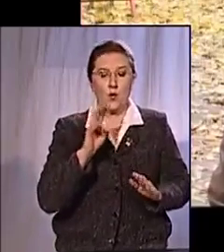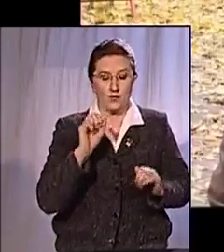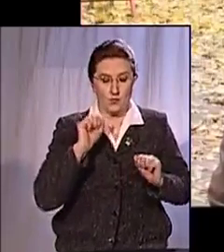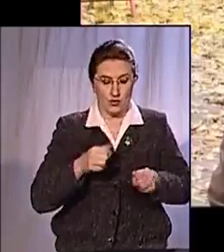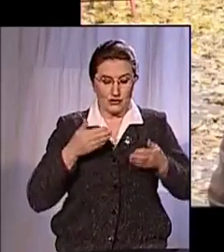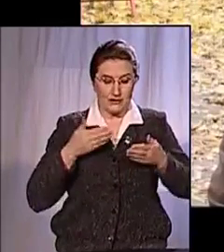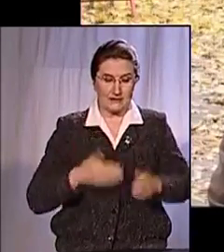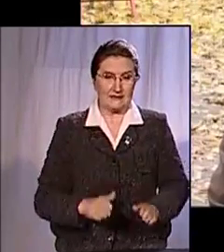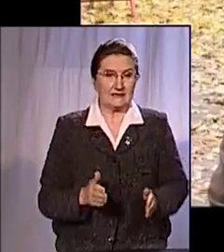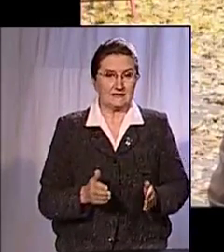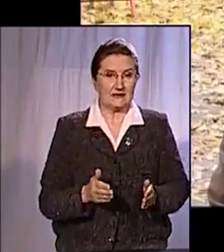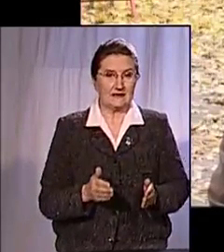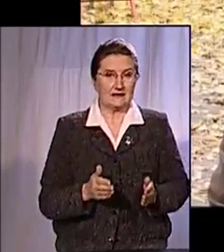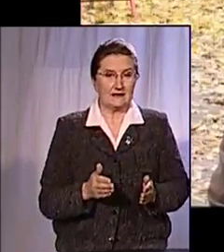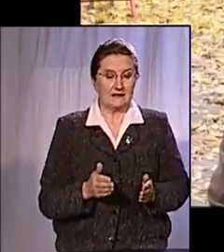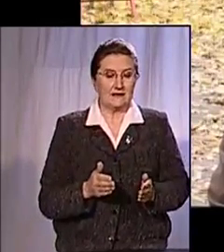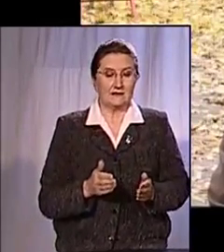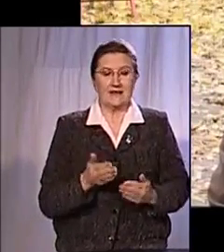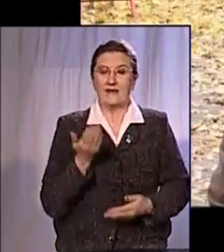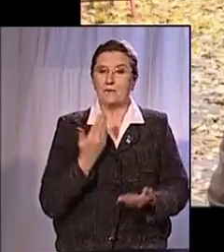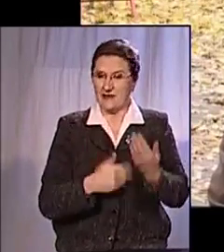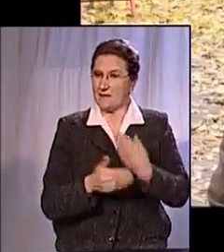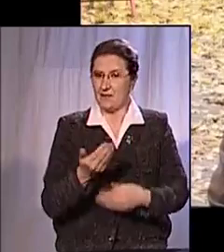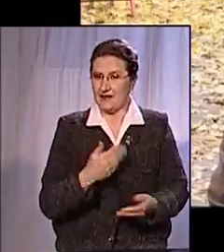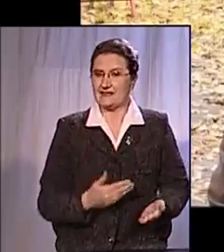может родиться, ну, мягко скажем, неполноценно.